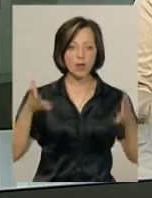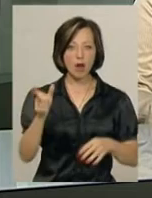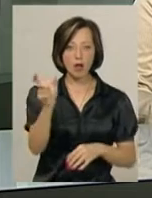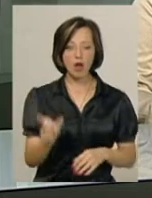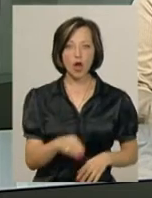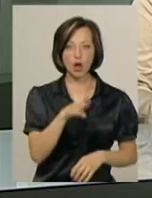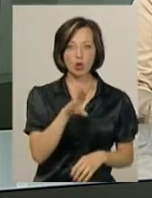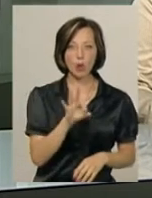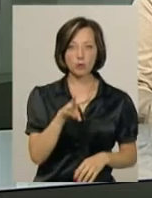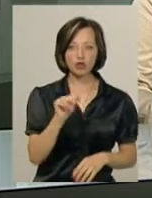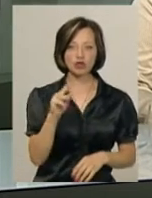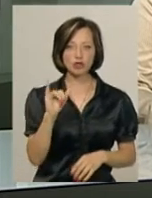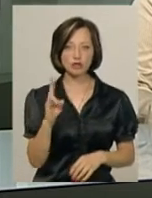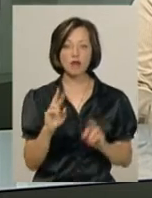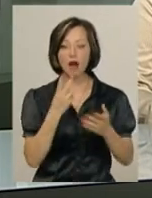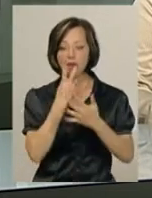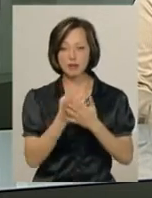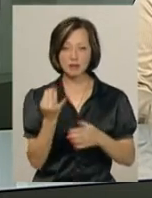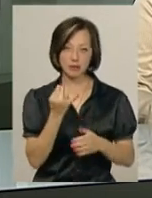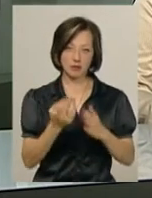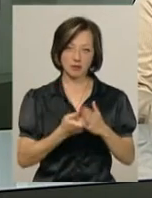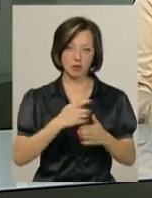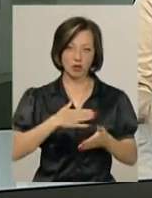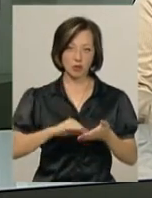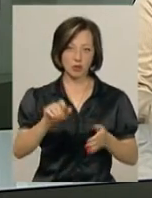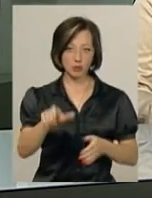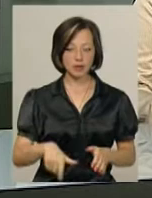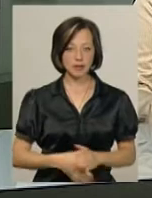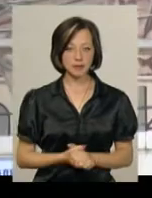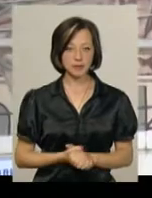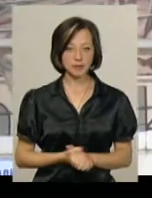Андрій Томчишин. Як вона виглядатиме, цікавилася Тетяна Ворожцова.